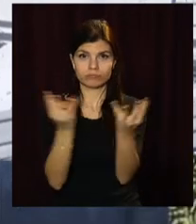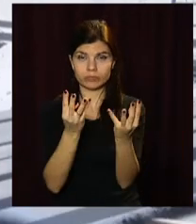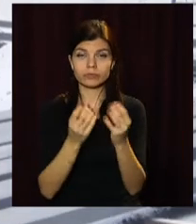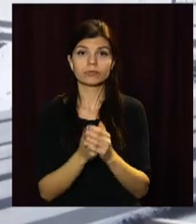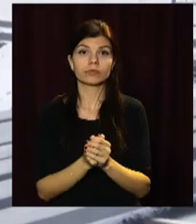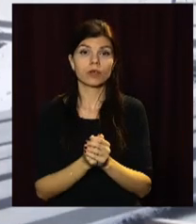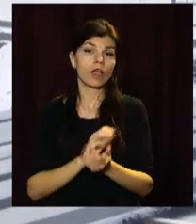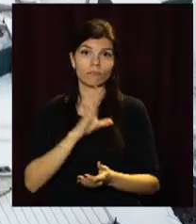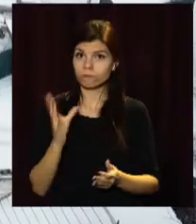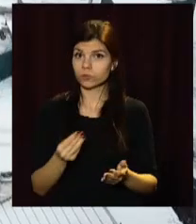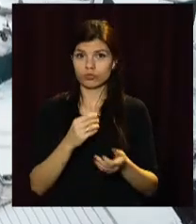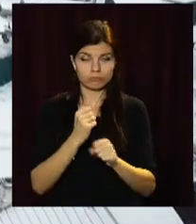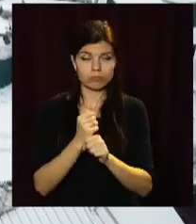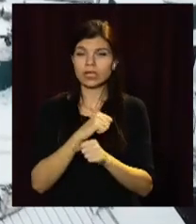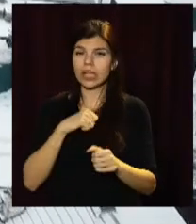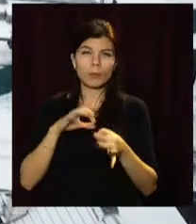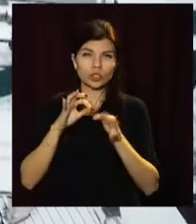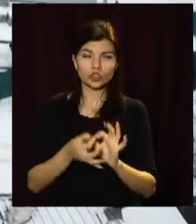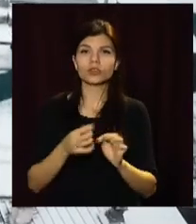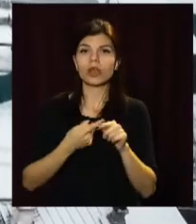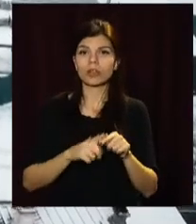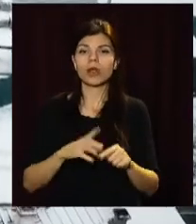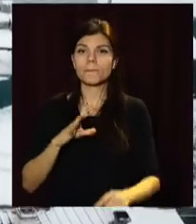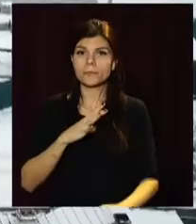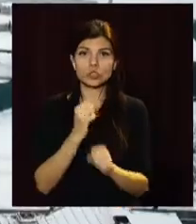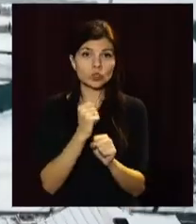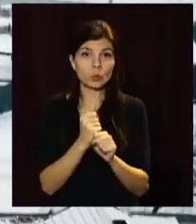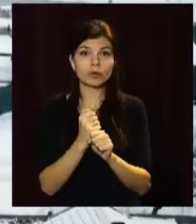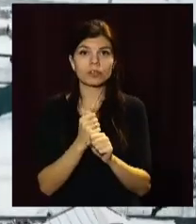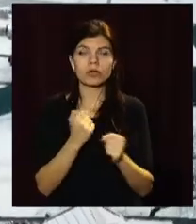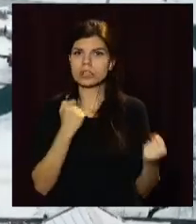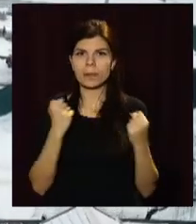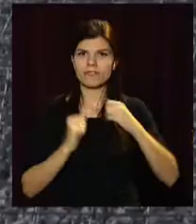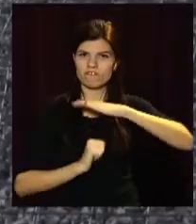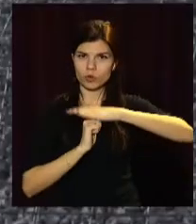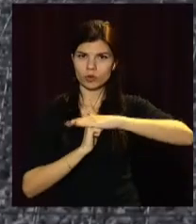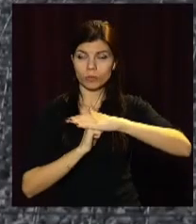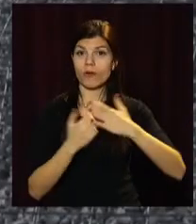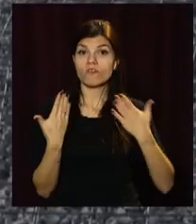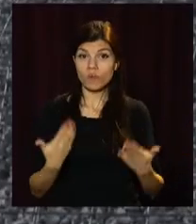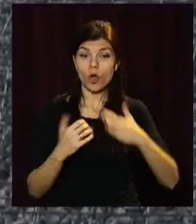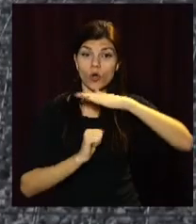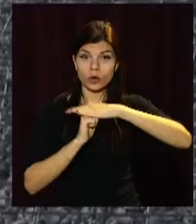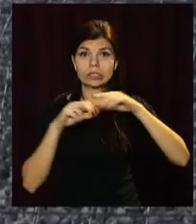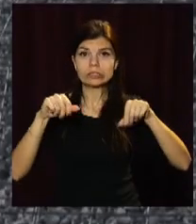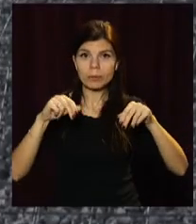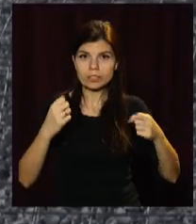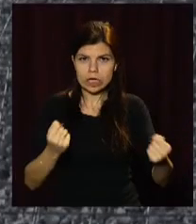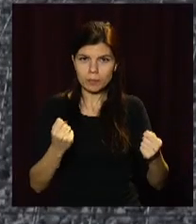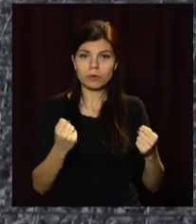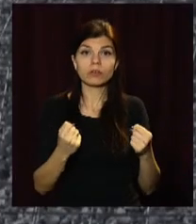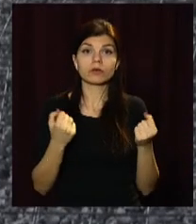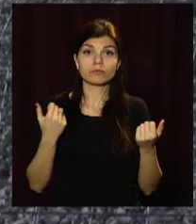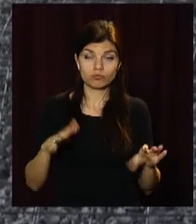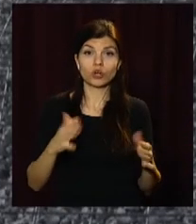в процесі. Найскладніше, кажуть підрядники, було зробити міцний фундамент. Отже, укріплювали ґрунт. Вже зараз до